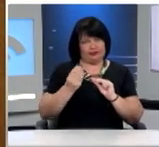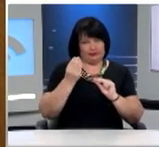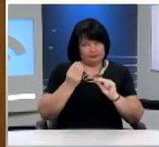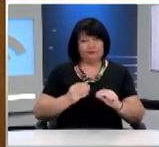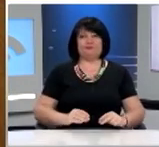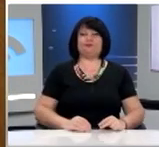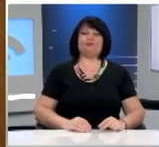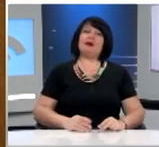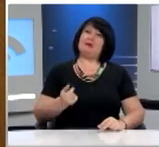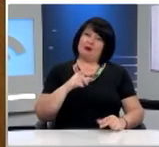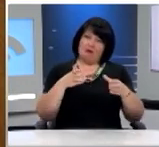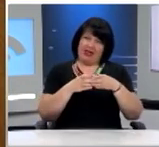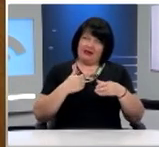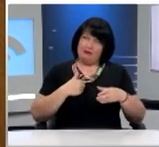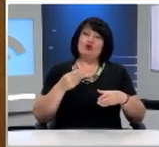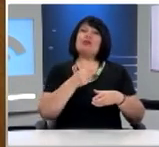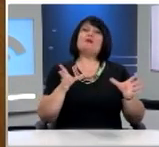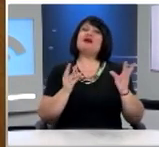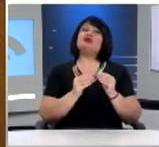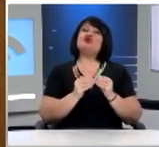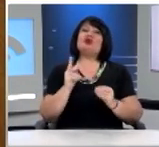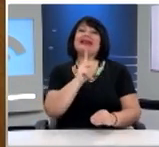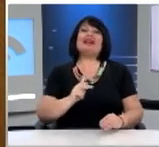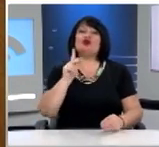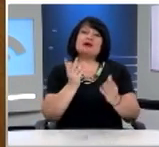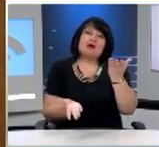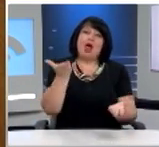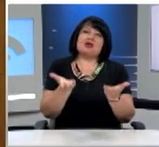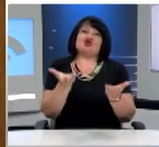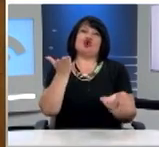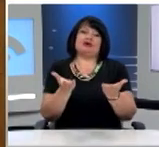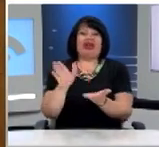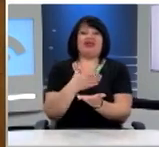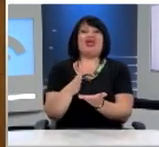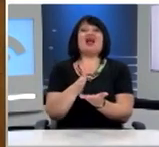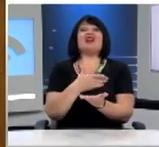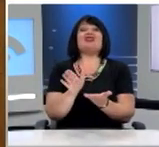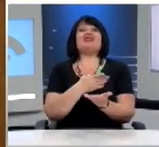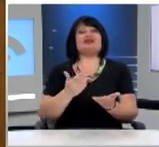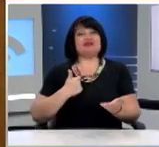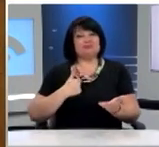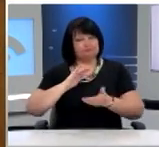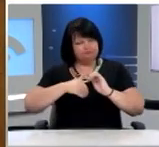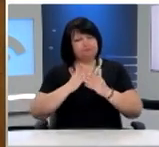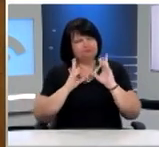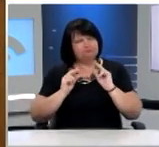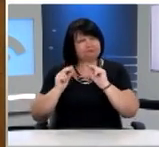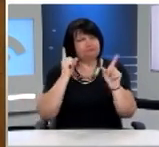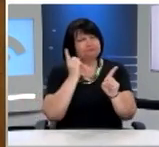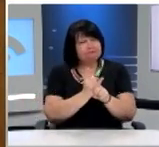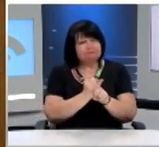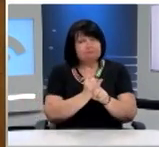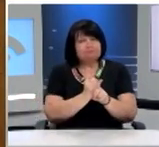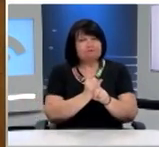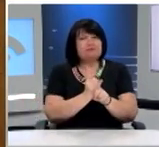συναδέλφους βουλευτές, σχετίζεται με τις κοινωνικές ανισότητες και τις διακρίσεις, μας απασχόλησε ιδιαίτερα